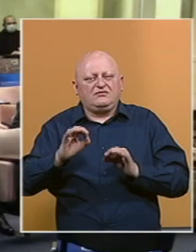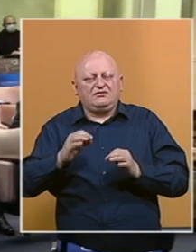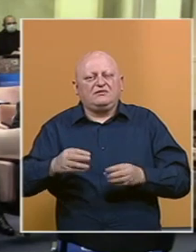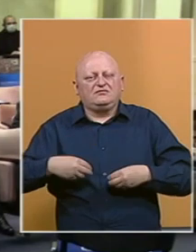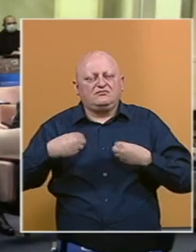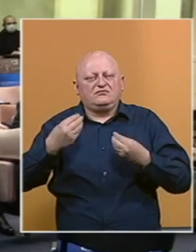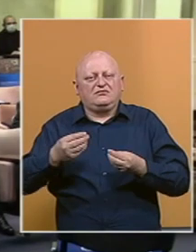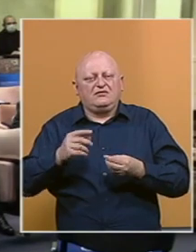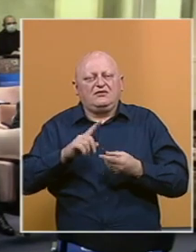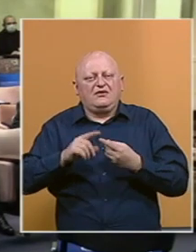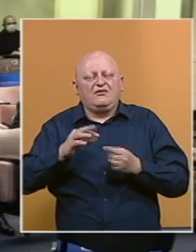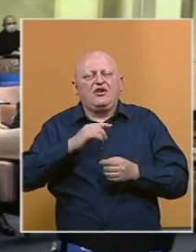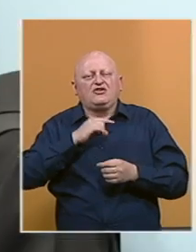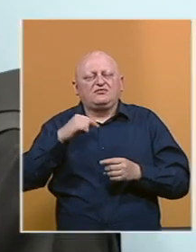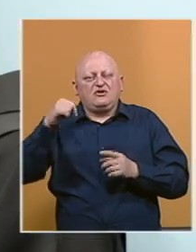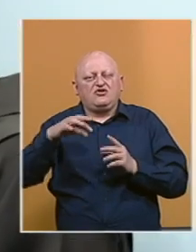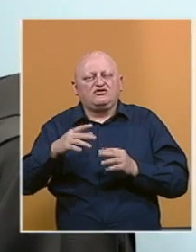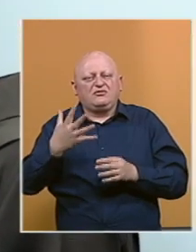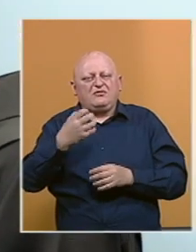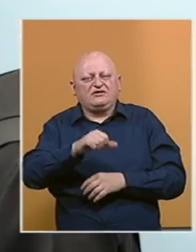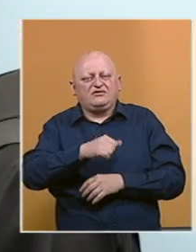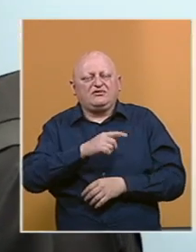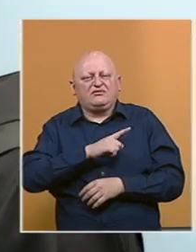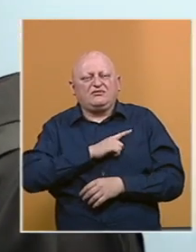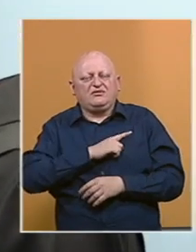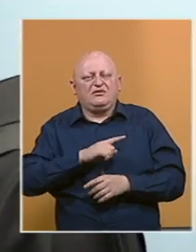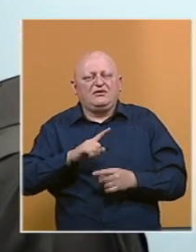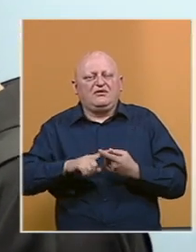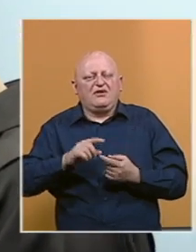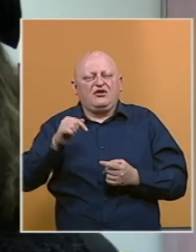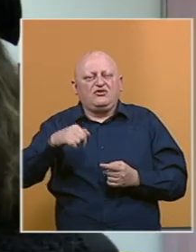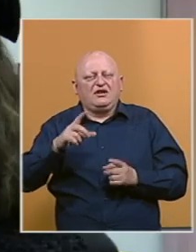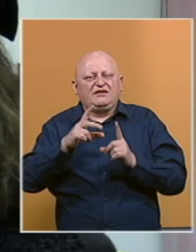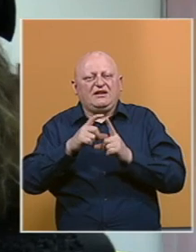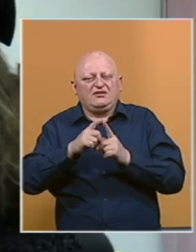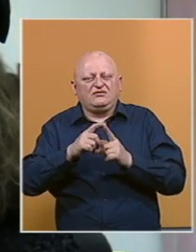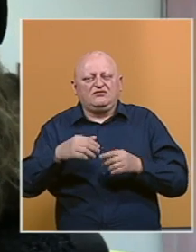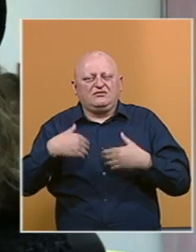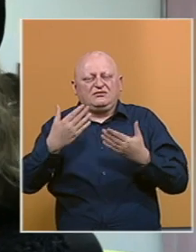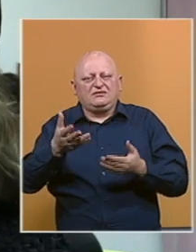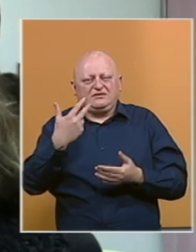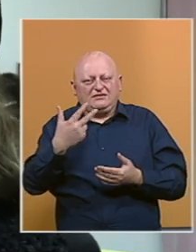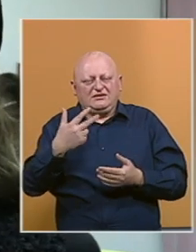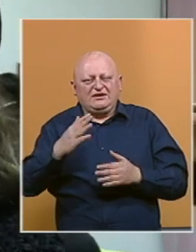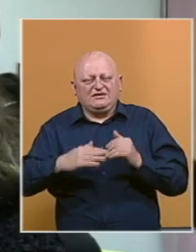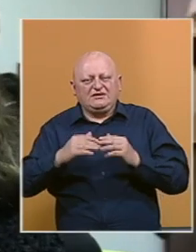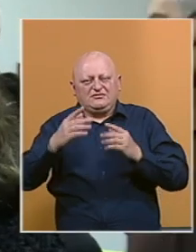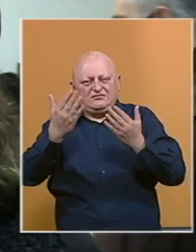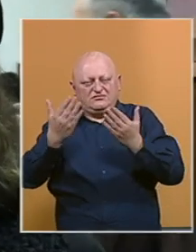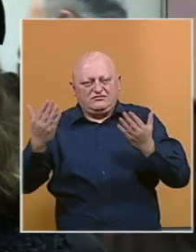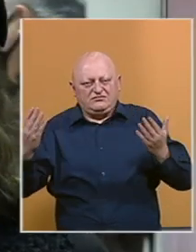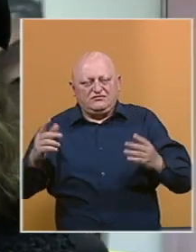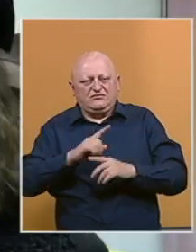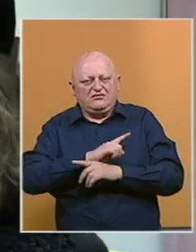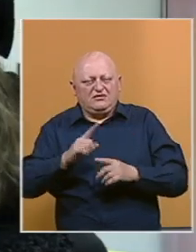i predavanje fra Josipa Jozića povodom 500 godina od smrti fra Juraja Dragišića. Predstavljeno je oko 30 dijela rađenih